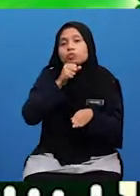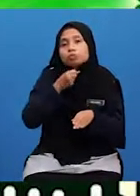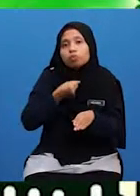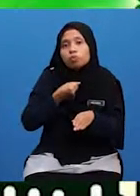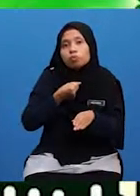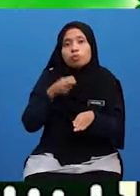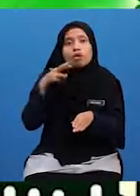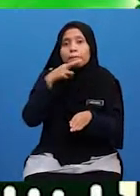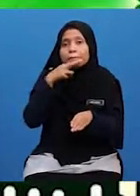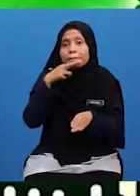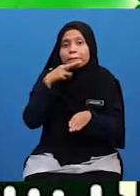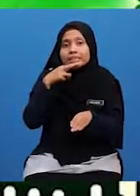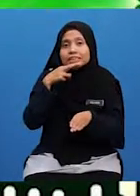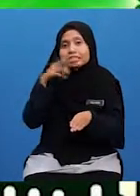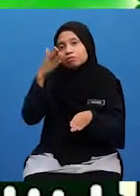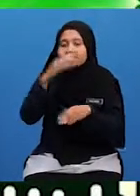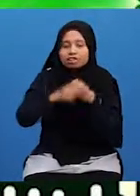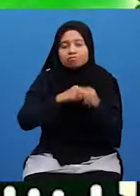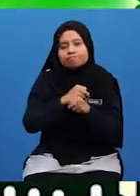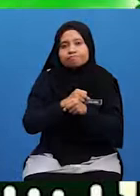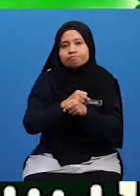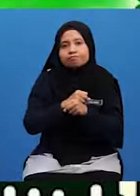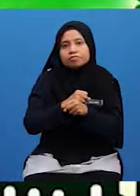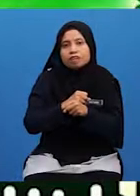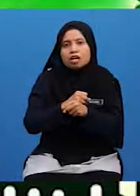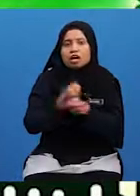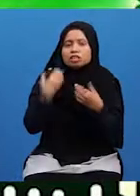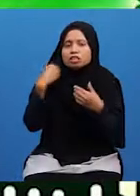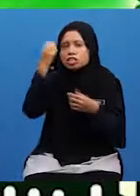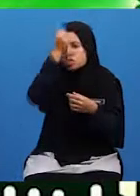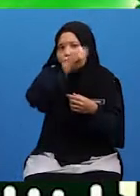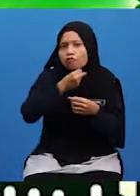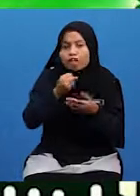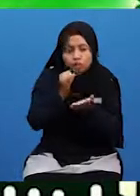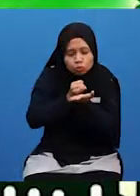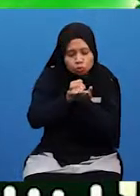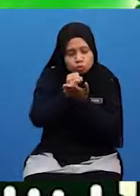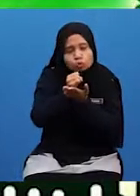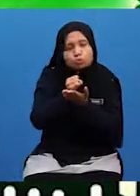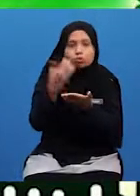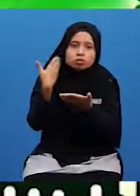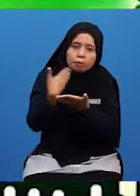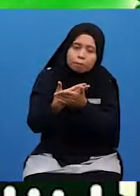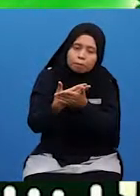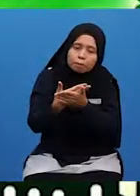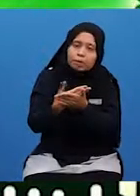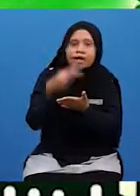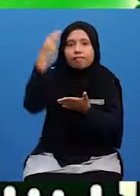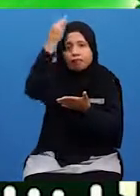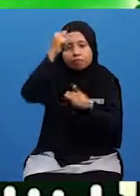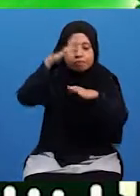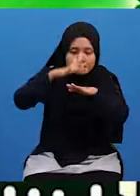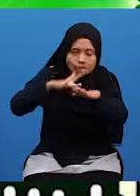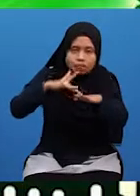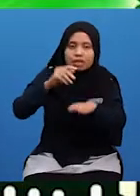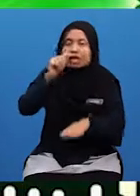Wasallam Remaja Baginda Dikenali Dengan Sifat Kejujuran Sehingga Baginda Mendapat Gelaran